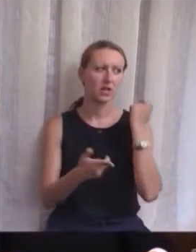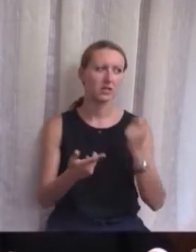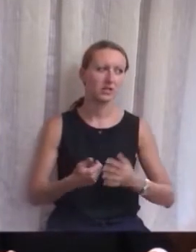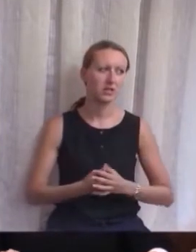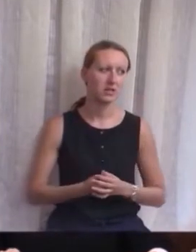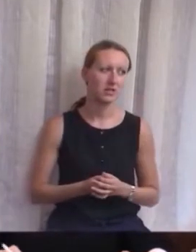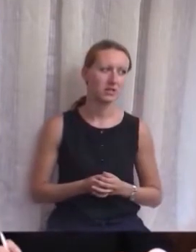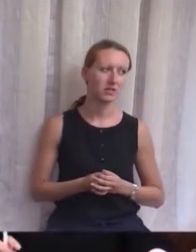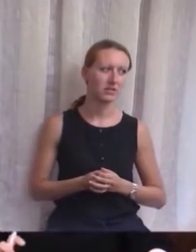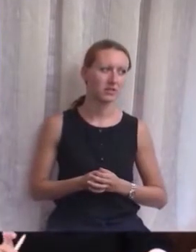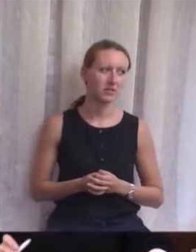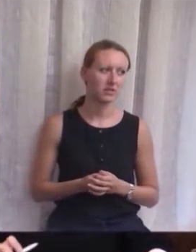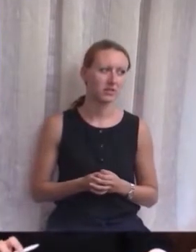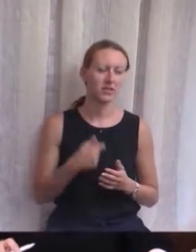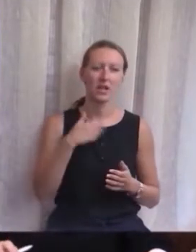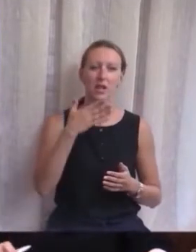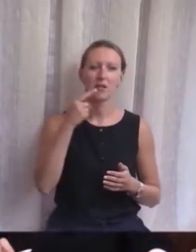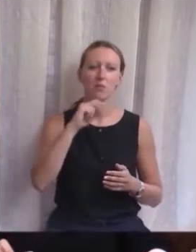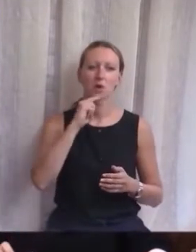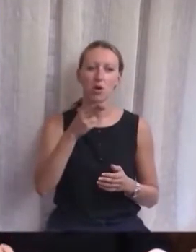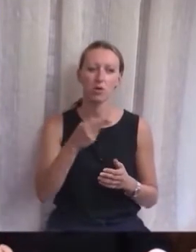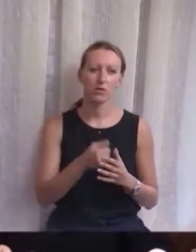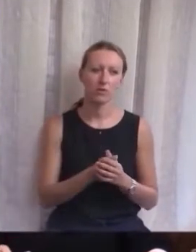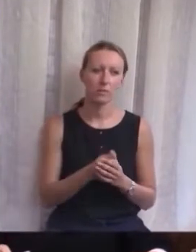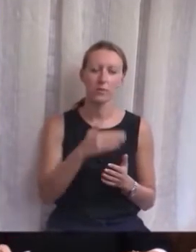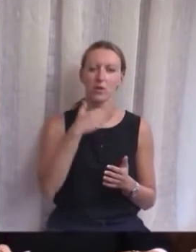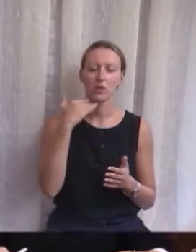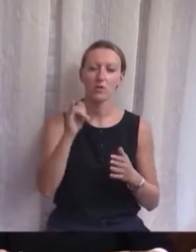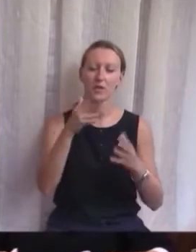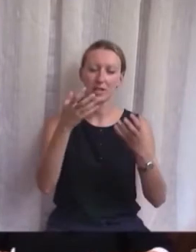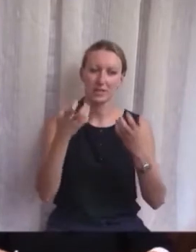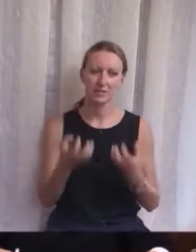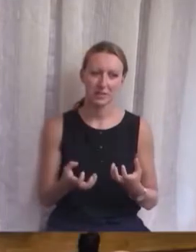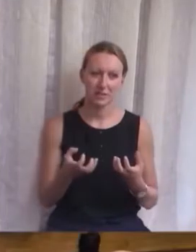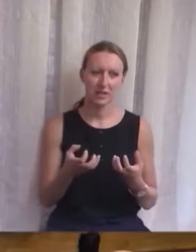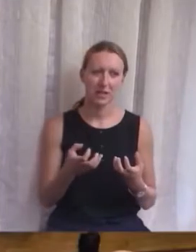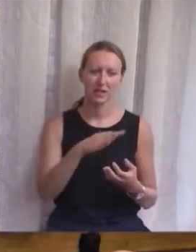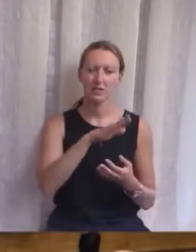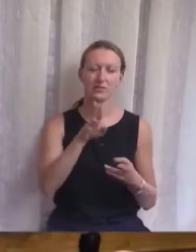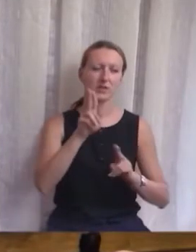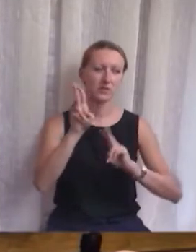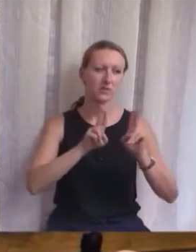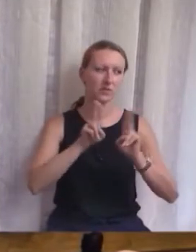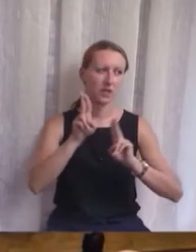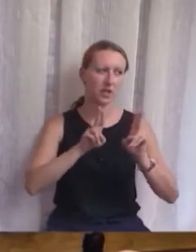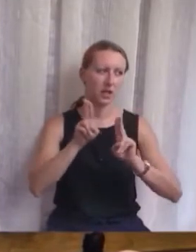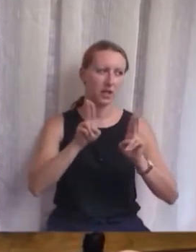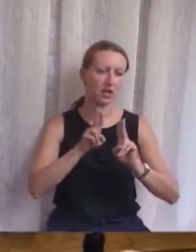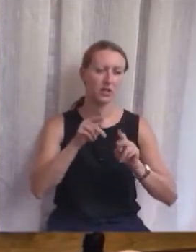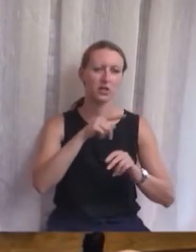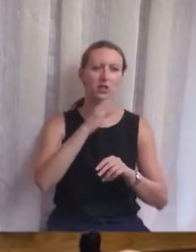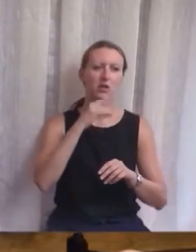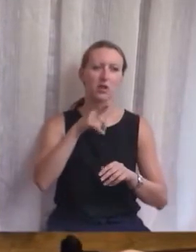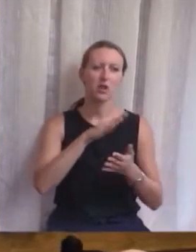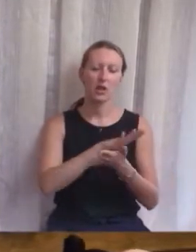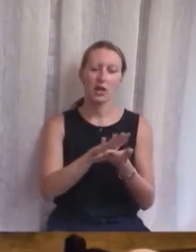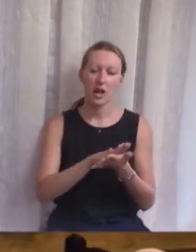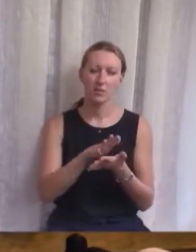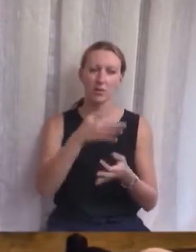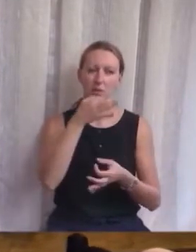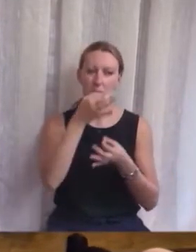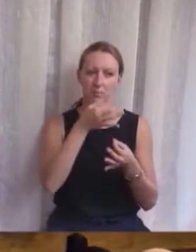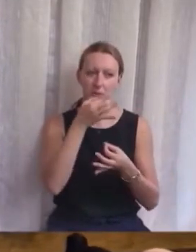Molim vas, u redu, ali jednostavno dovoljno da sjednete, kao svi drugi vječnici, i da onda tokom rasprave